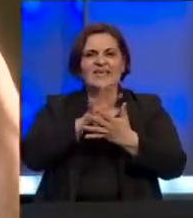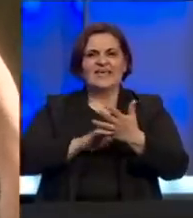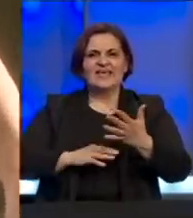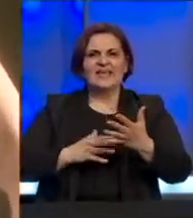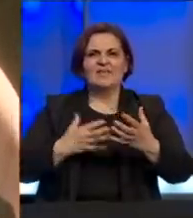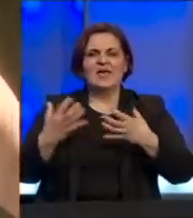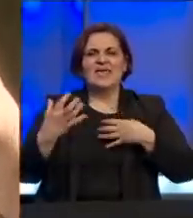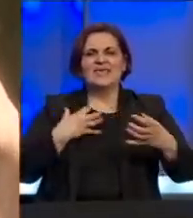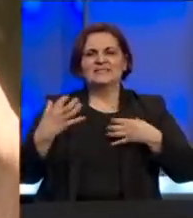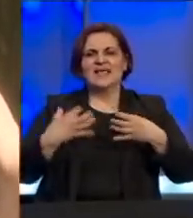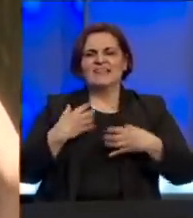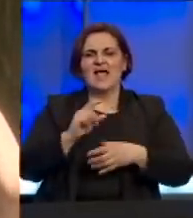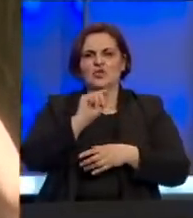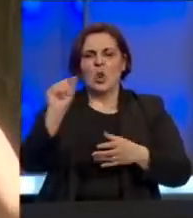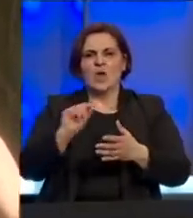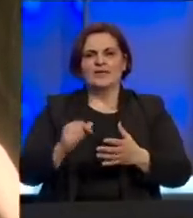teatrologije